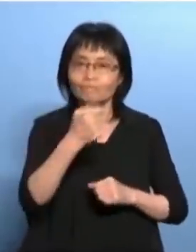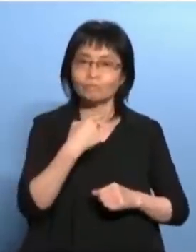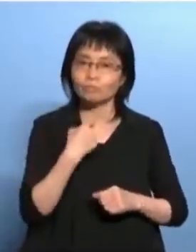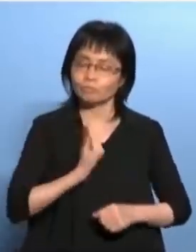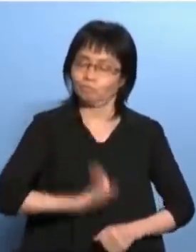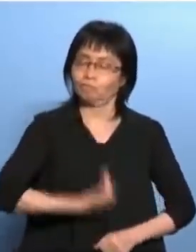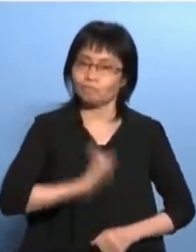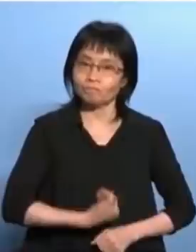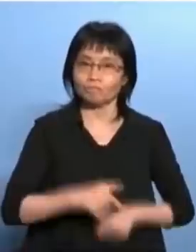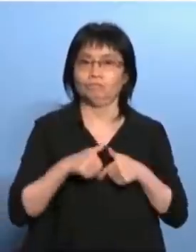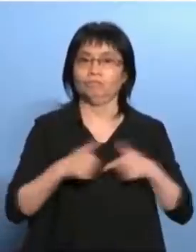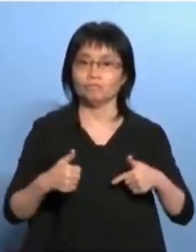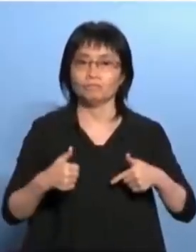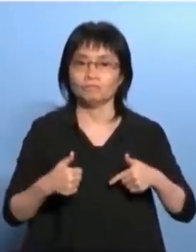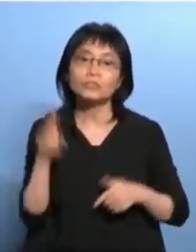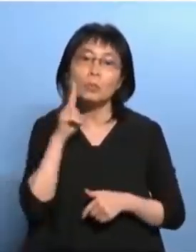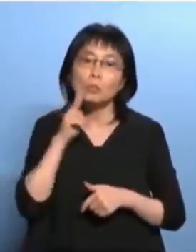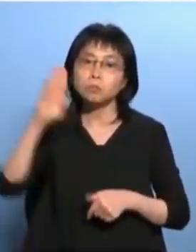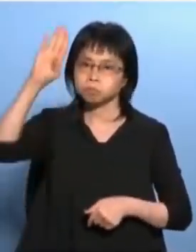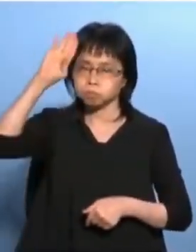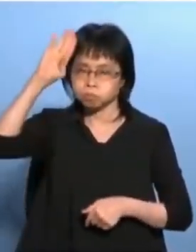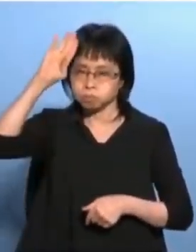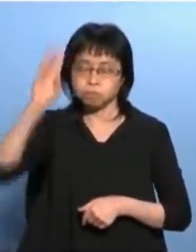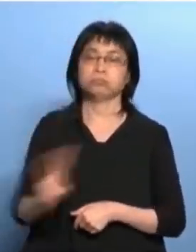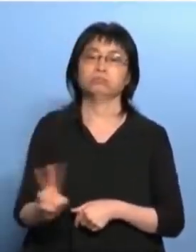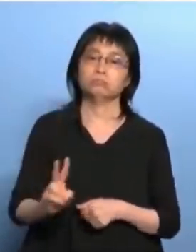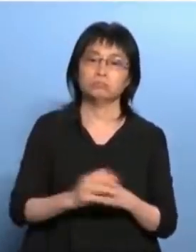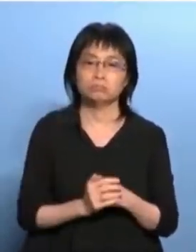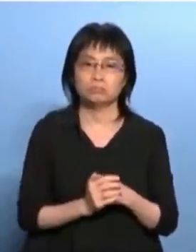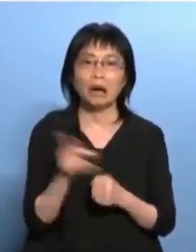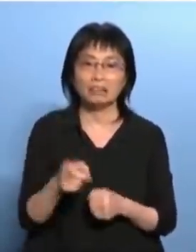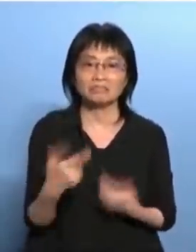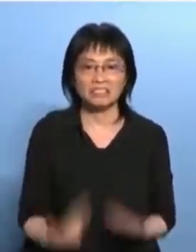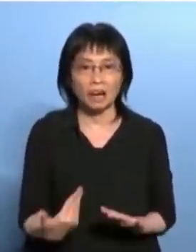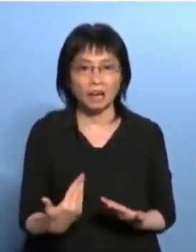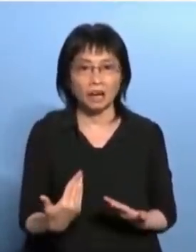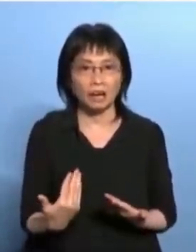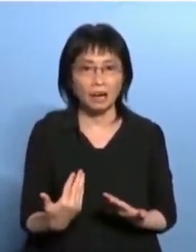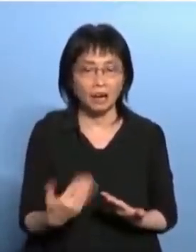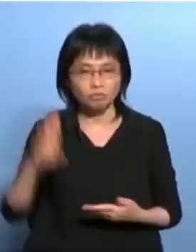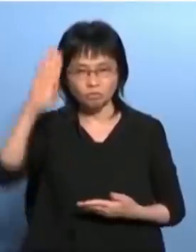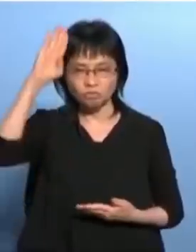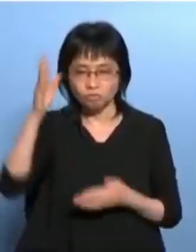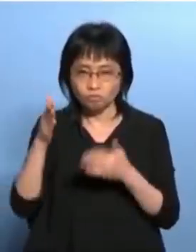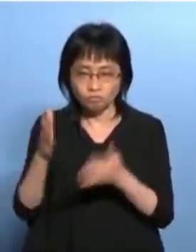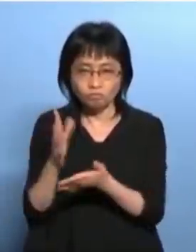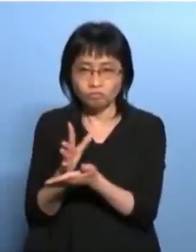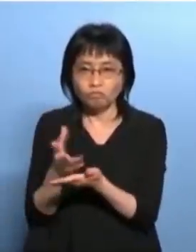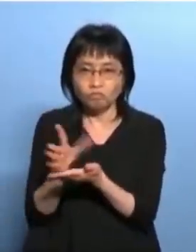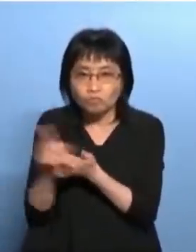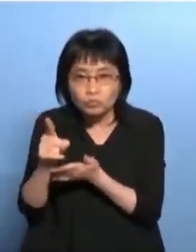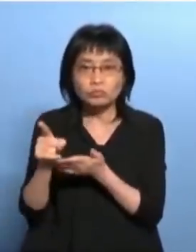其实跟黑警一样忠诚勇迷原来忠诚勇艺不是只是黑警现在要全个特区政府都要